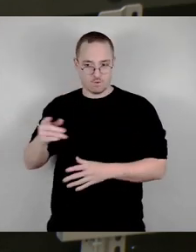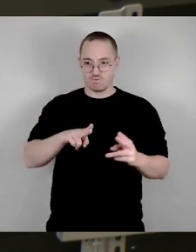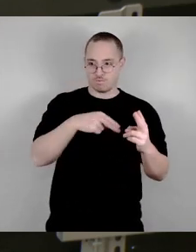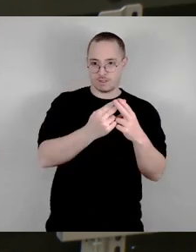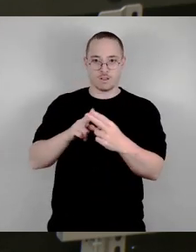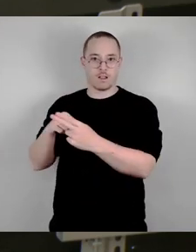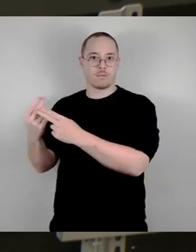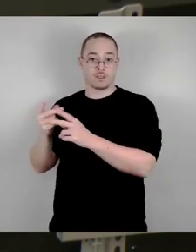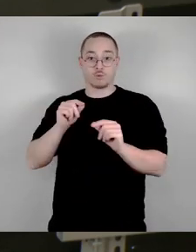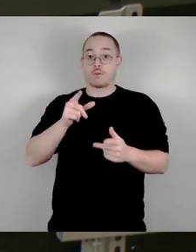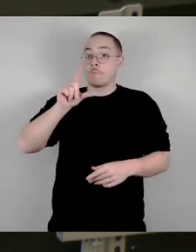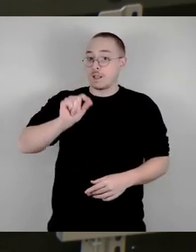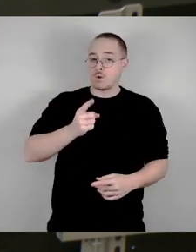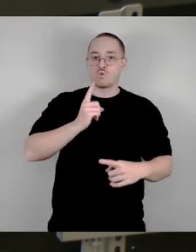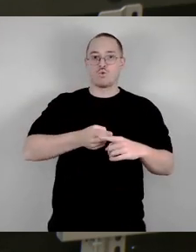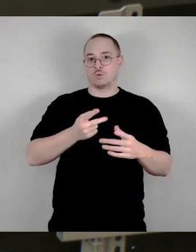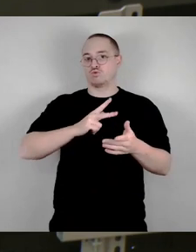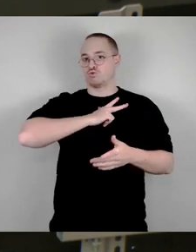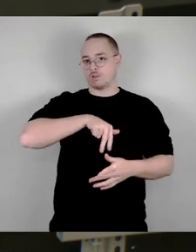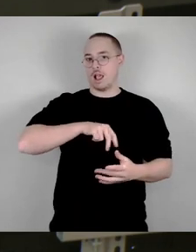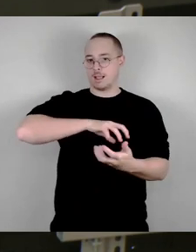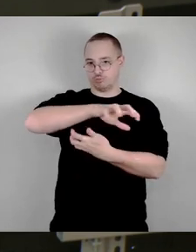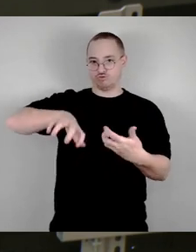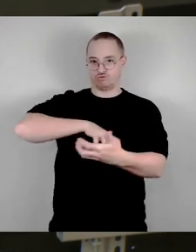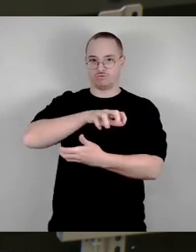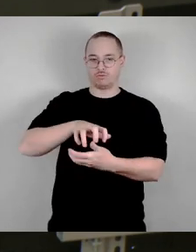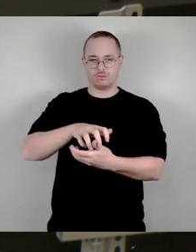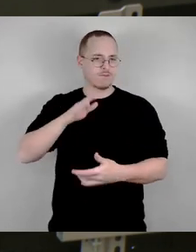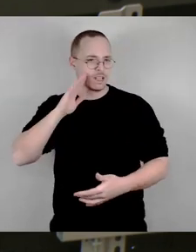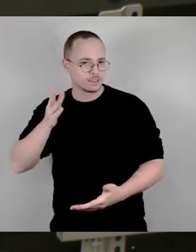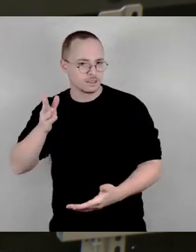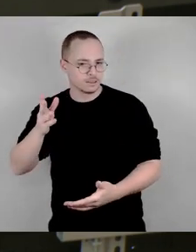Wie bitte? Ja, okay. Aber darüber spreche ich jetzt gerade nicht.